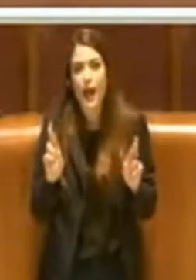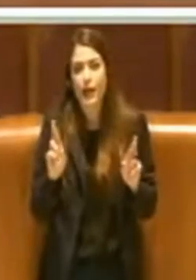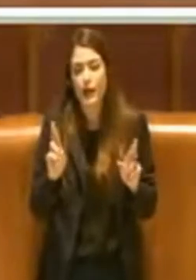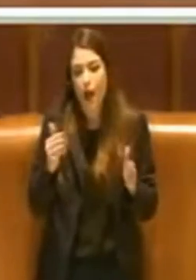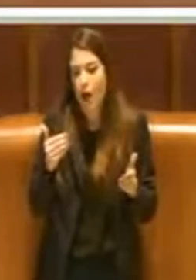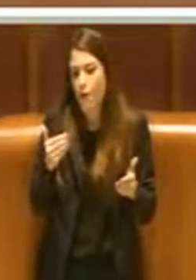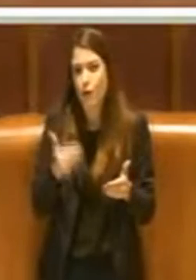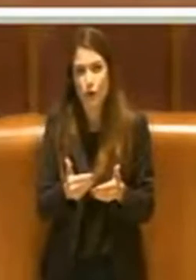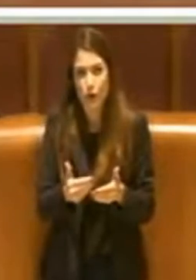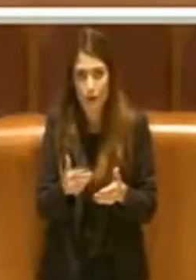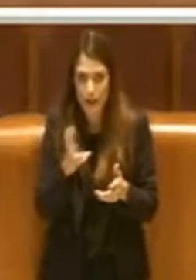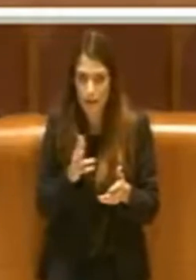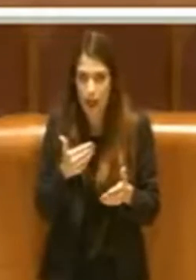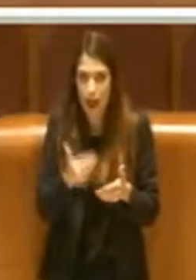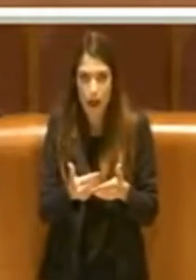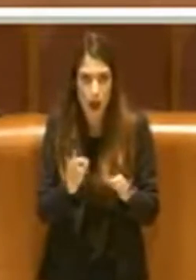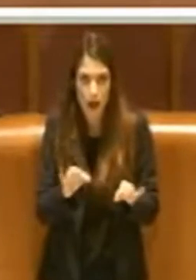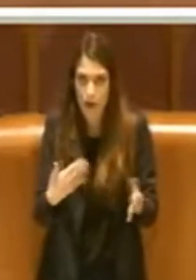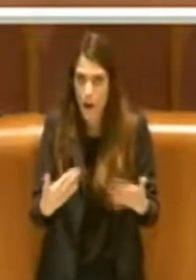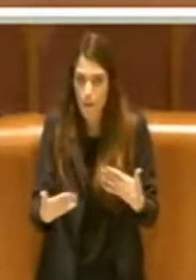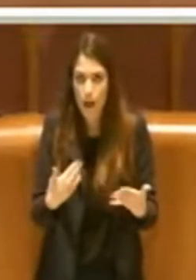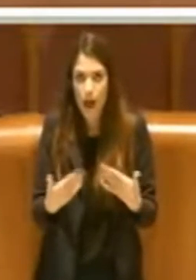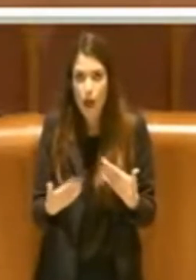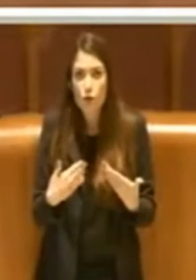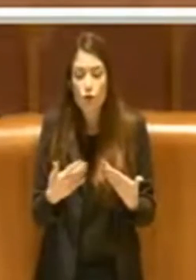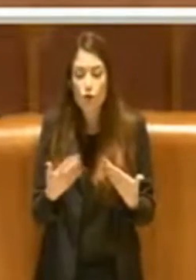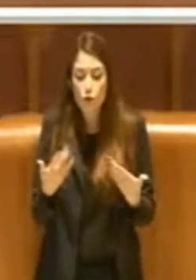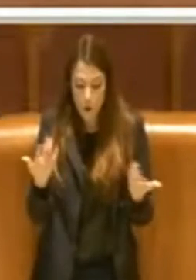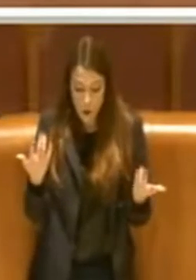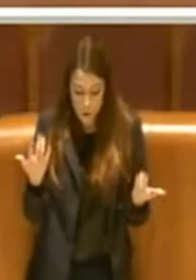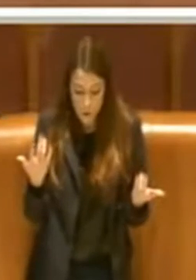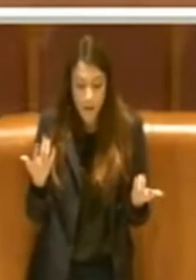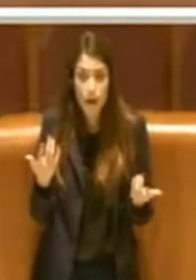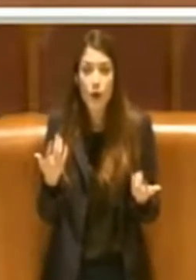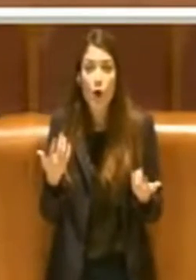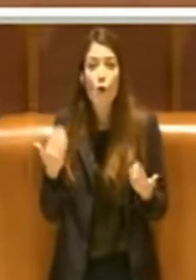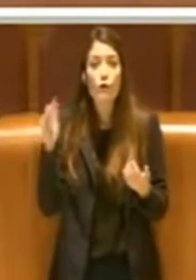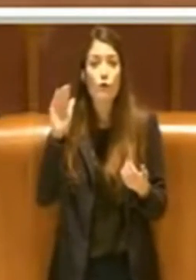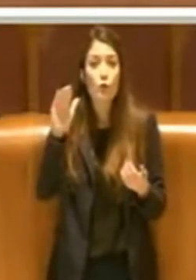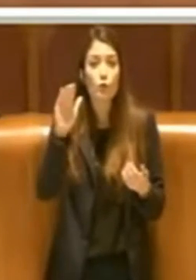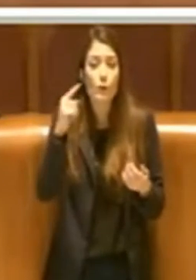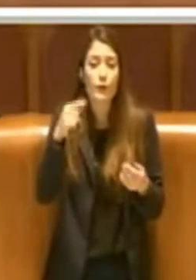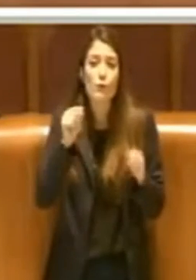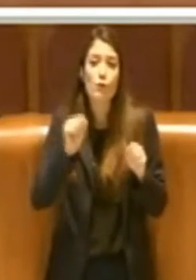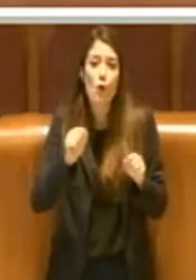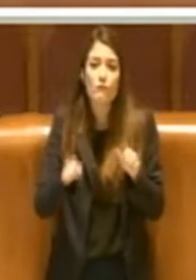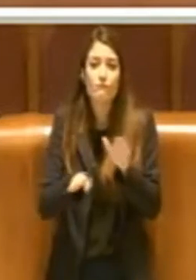possibile, ma sicuramente è un futuro dal quale ripartire.